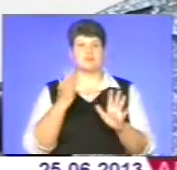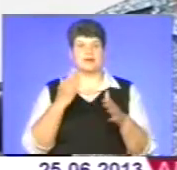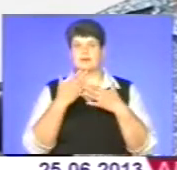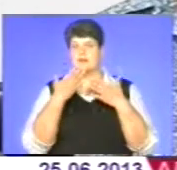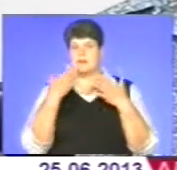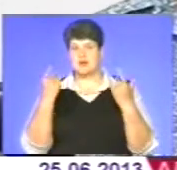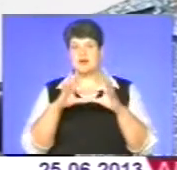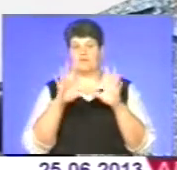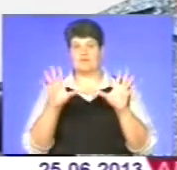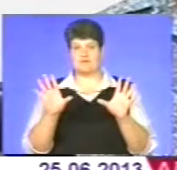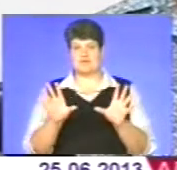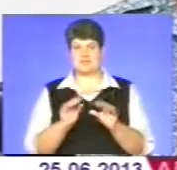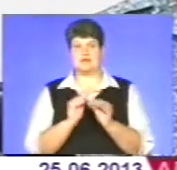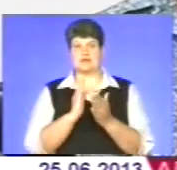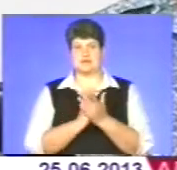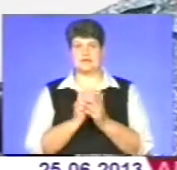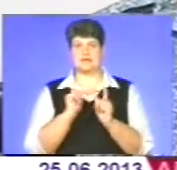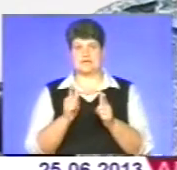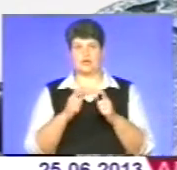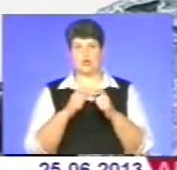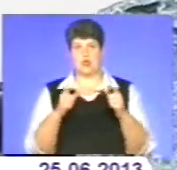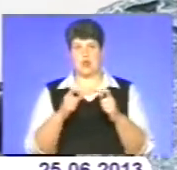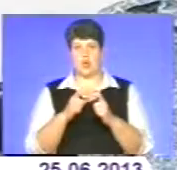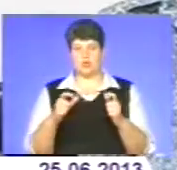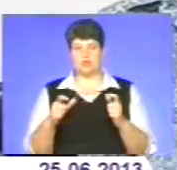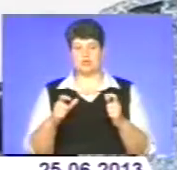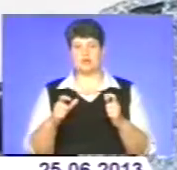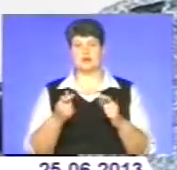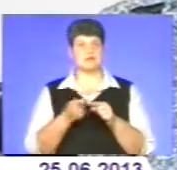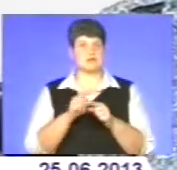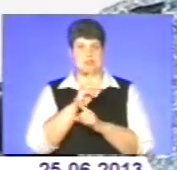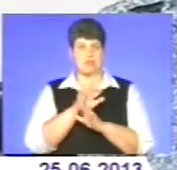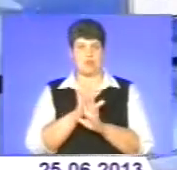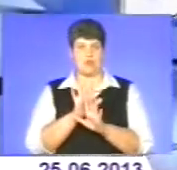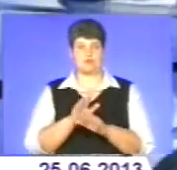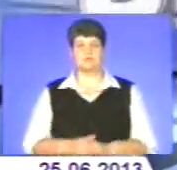відбувається згідно талончика, але взагалі досить непогано.